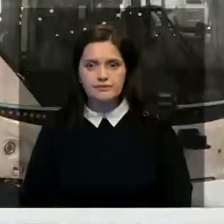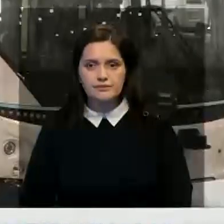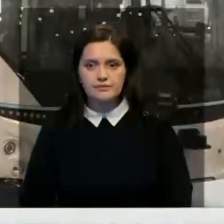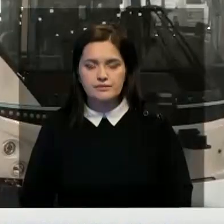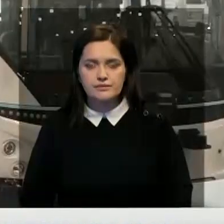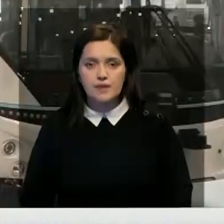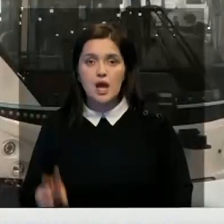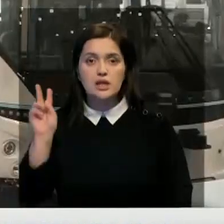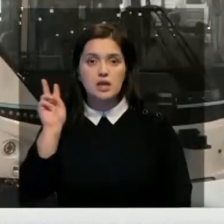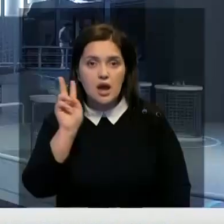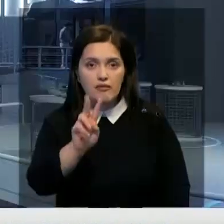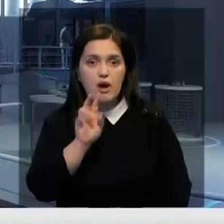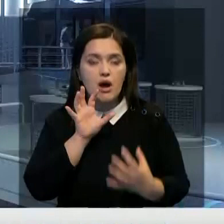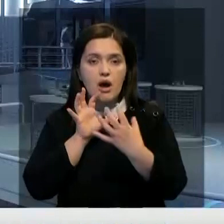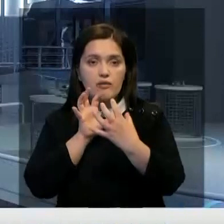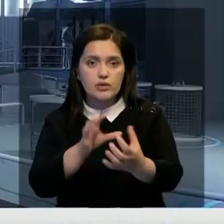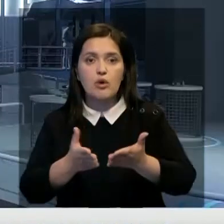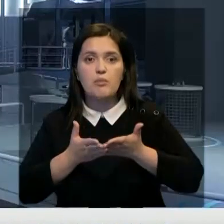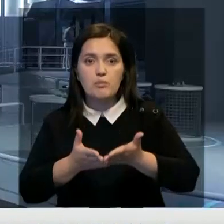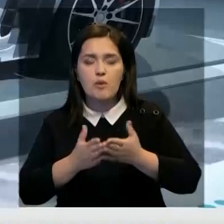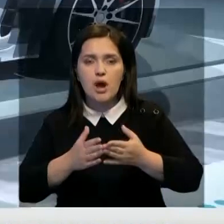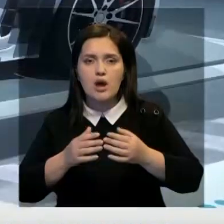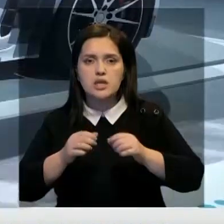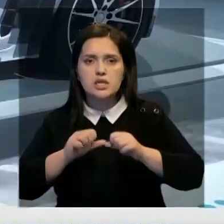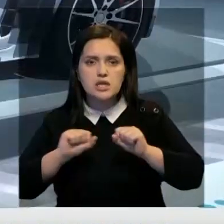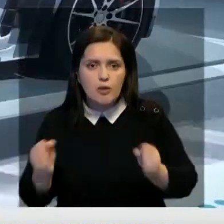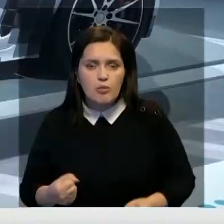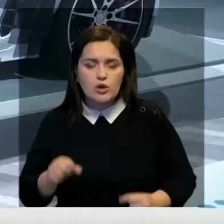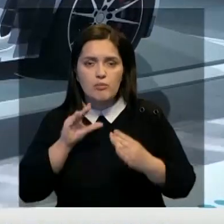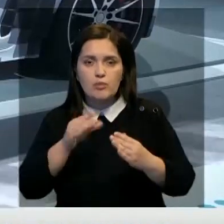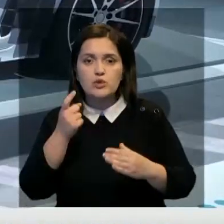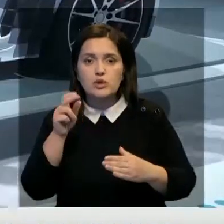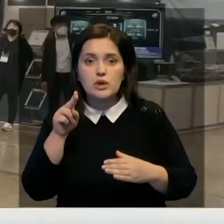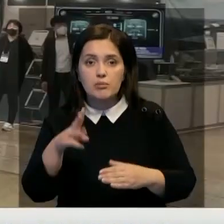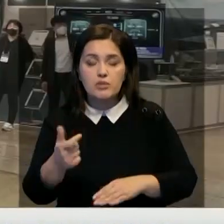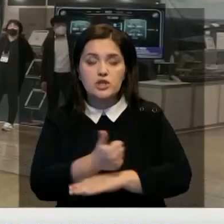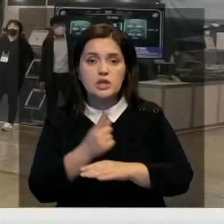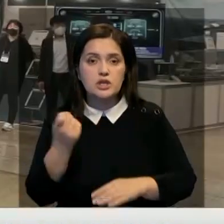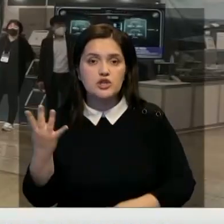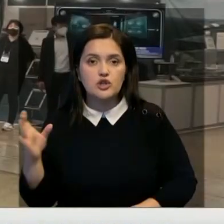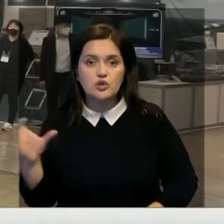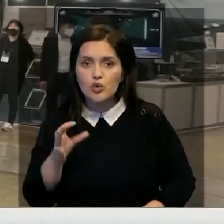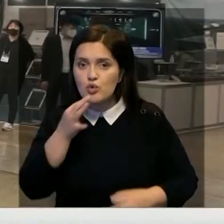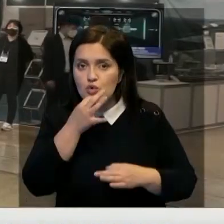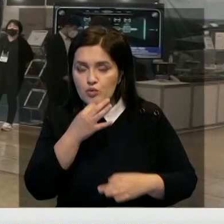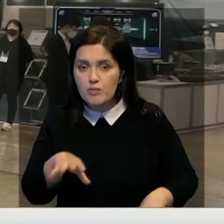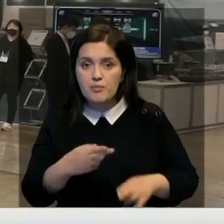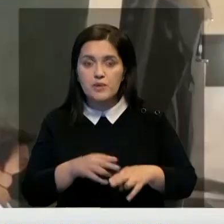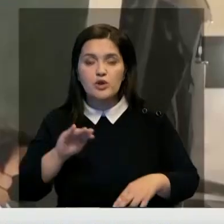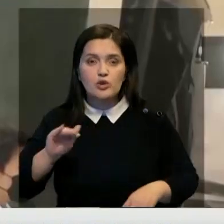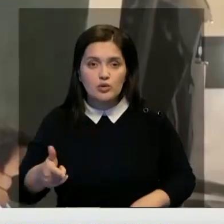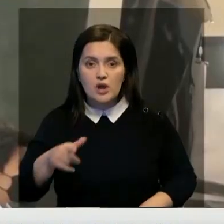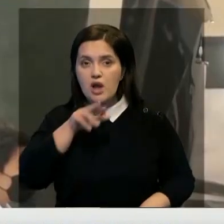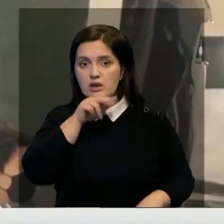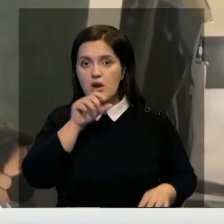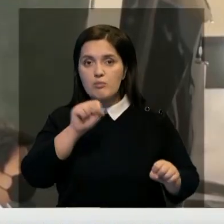Трамвай, автобус, корабль и спорткар, разгоняющийся до 100 км в час за 4 секунды. Сегодня любой вид транспорта в Южной Корее